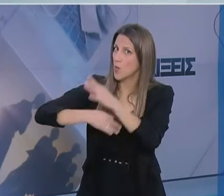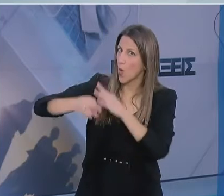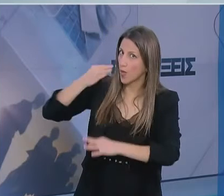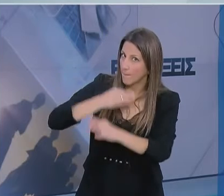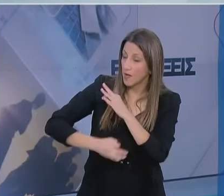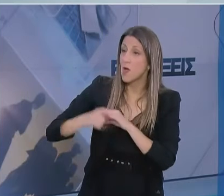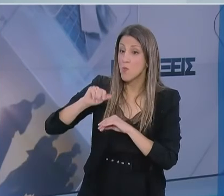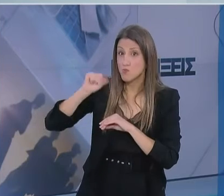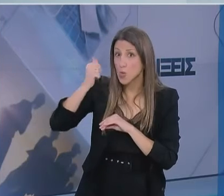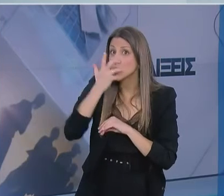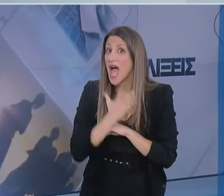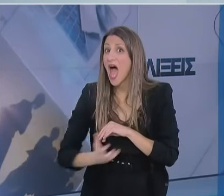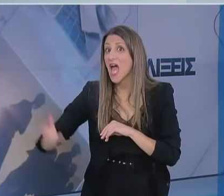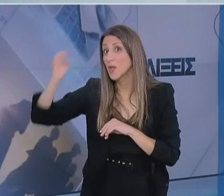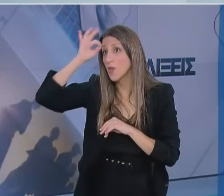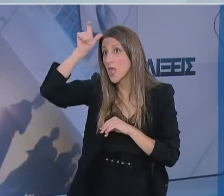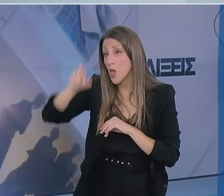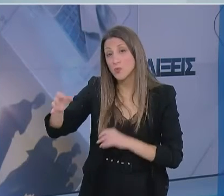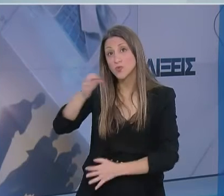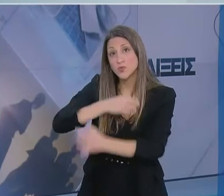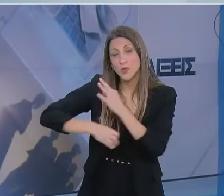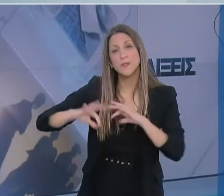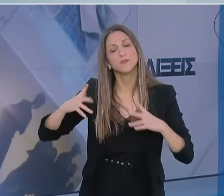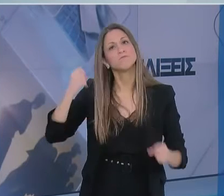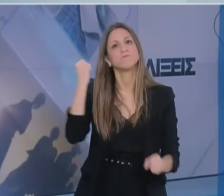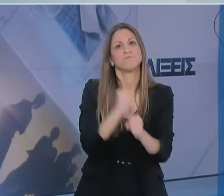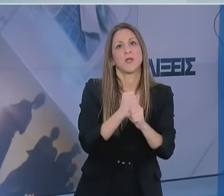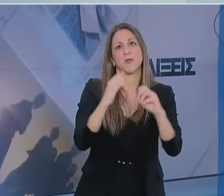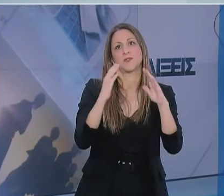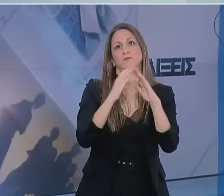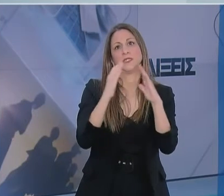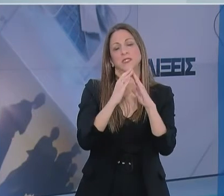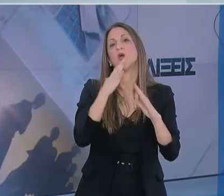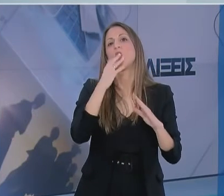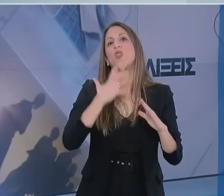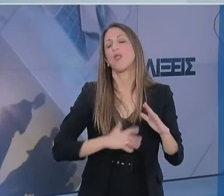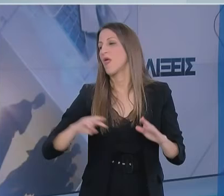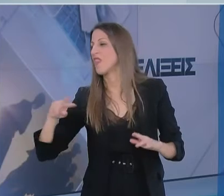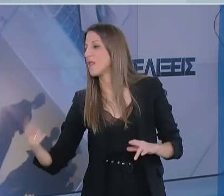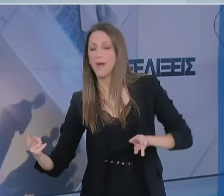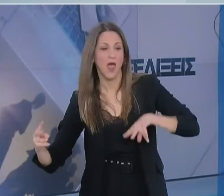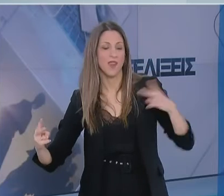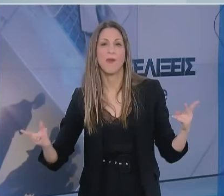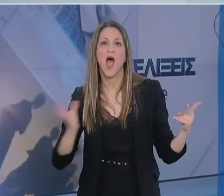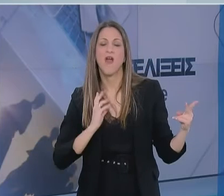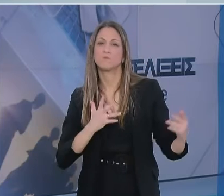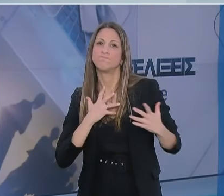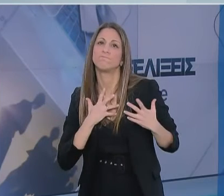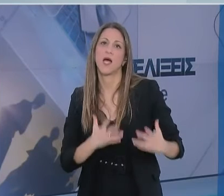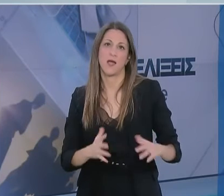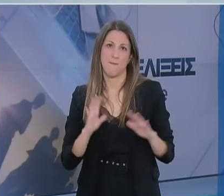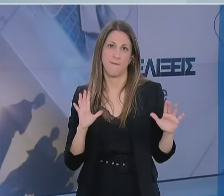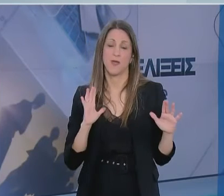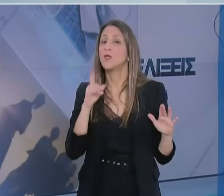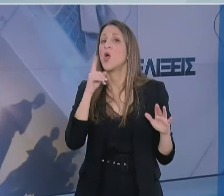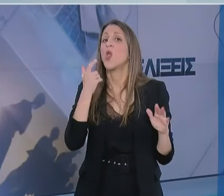Εκκλησίας της Ελλάδας ήταν σαφής όταν είπε ότι μένουμε σπίτι μας από αγάπη γιατί προτάσουμε το εμείς από